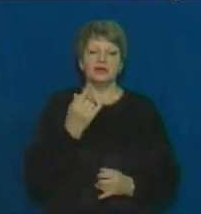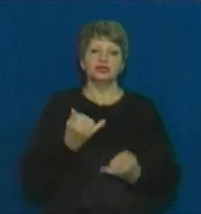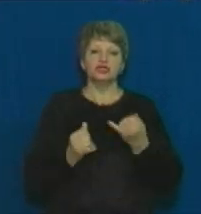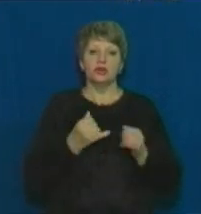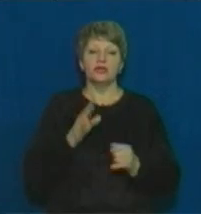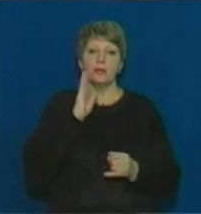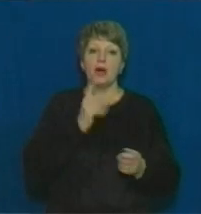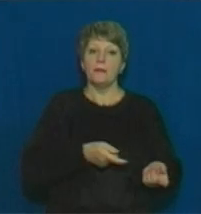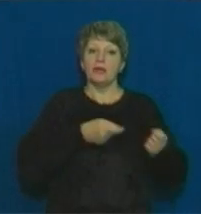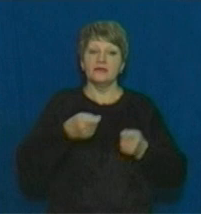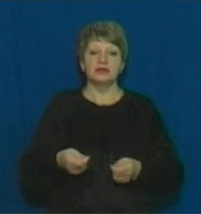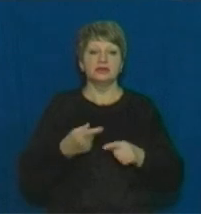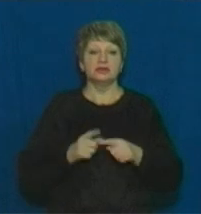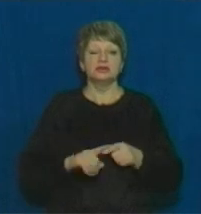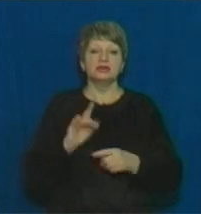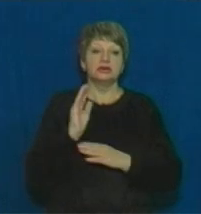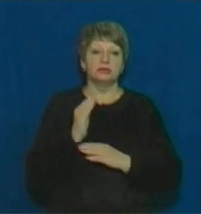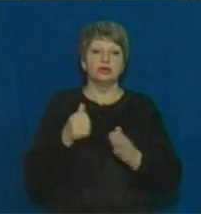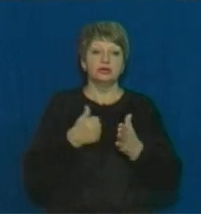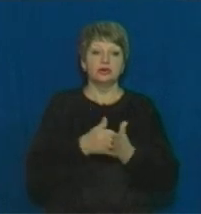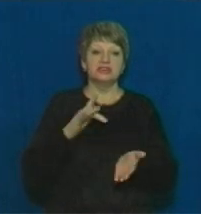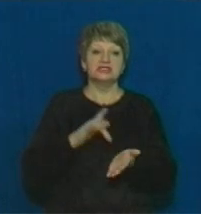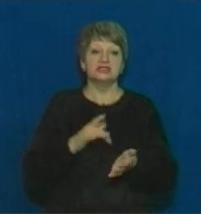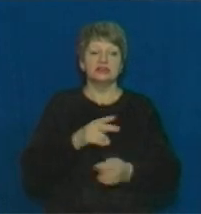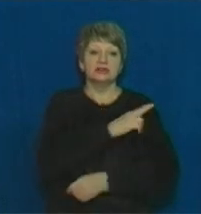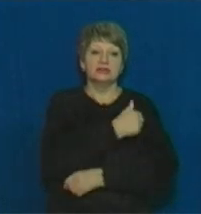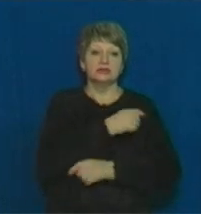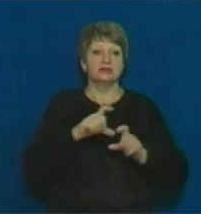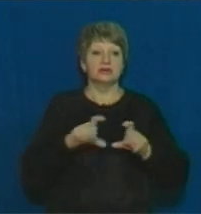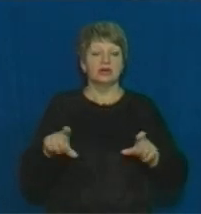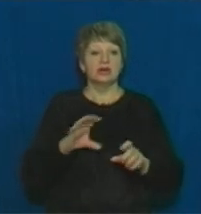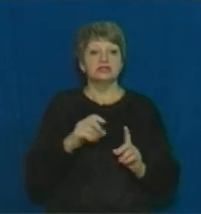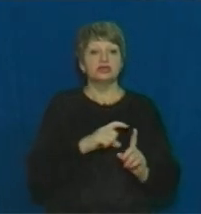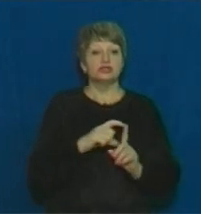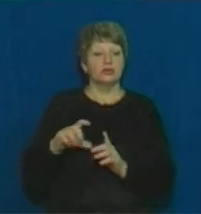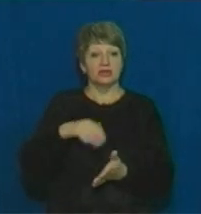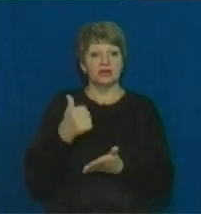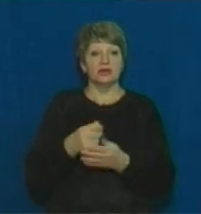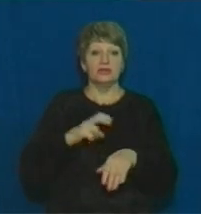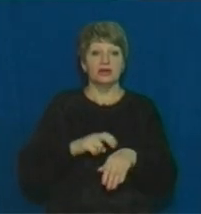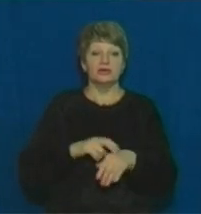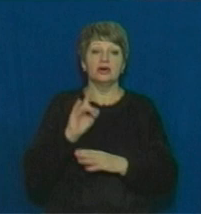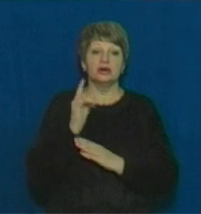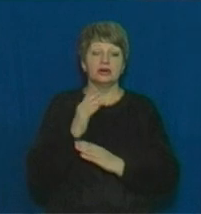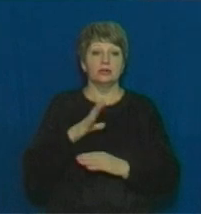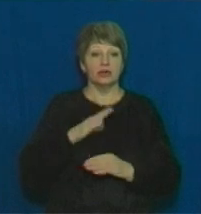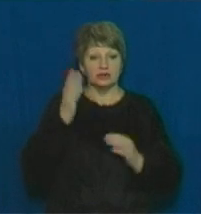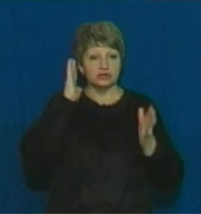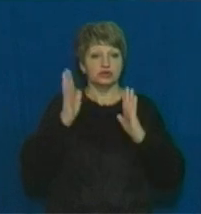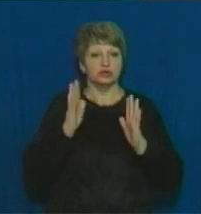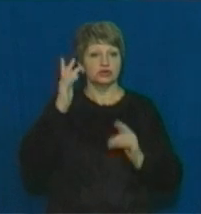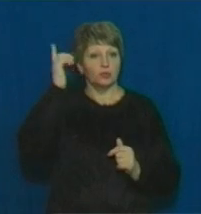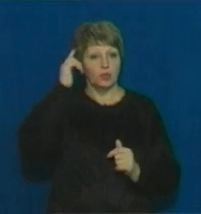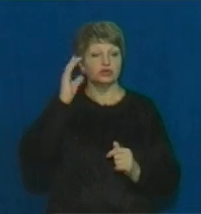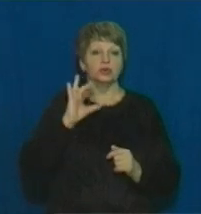доставила дитину до центральної райлікарні. Зі слів головного лікаря медзакладу Сергія Чуби, дитині діагностували струс мозку та